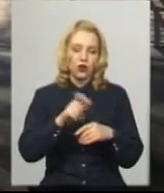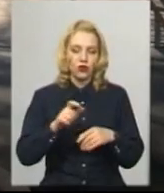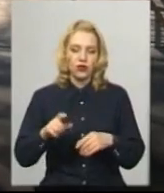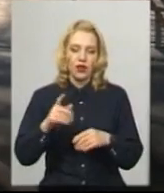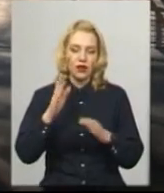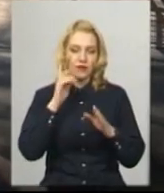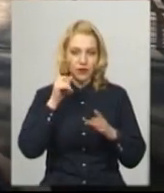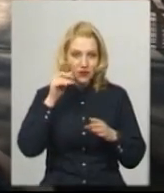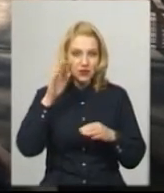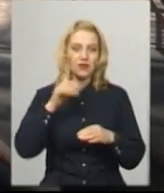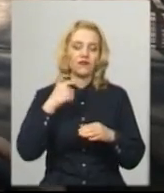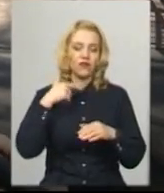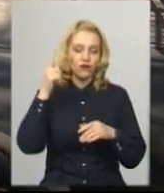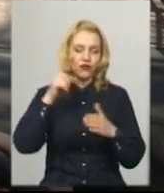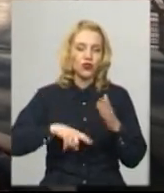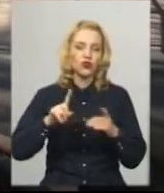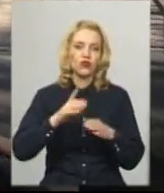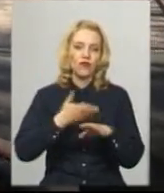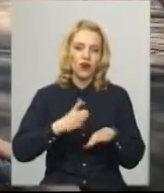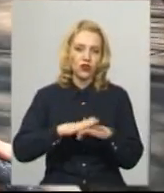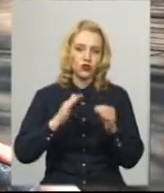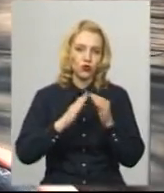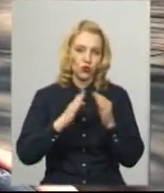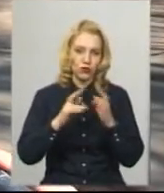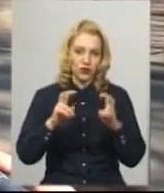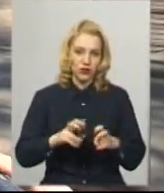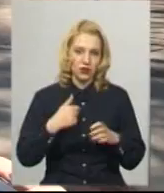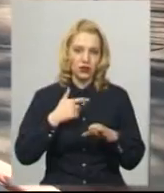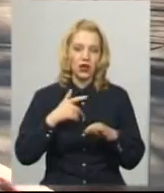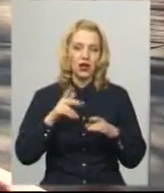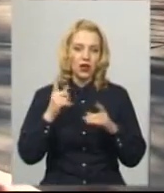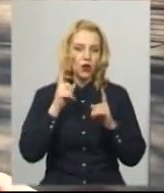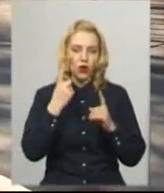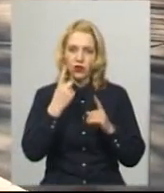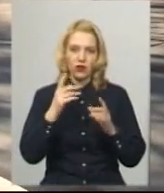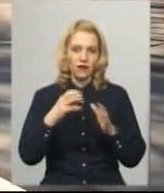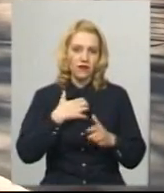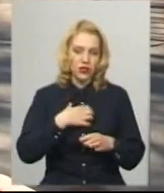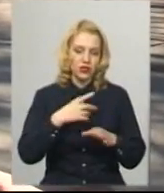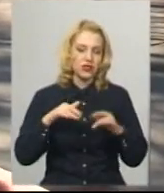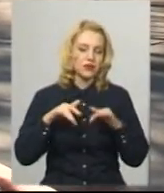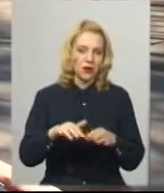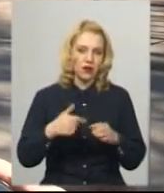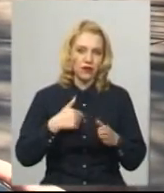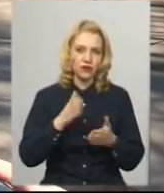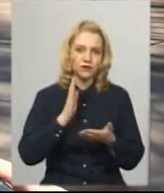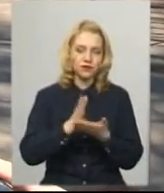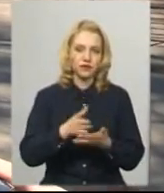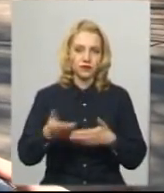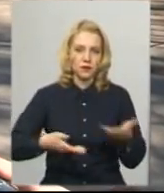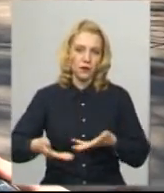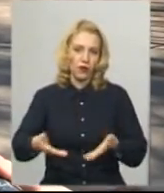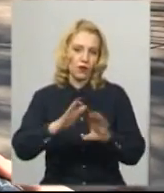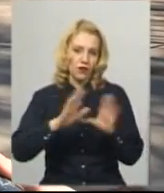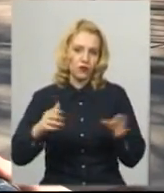погуляти, я вірю, важко вдома сидіти. Але є справи, я, наприклад, сугубо пройти, щоб мені швидше було, я прямую додому, тому що зараз